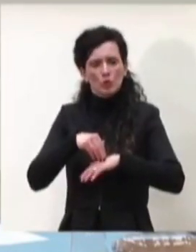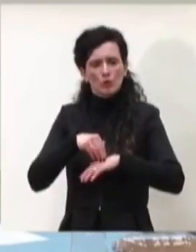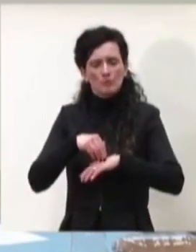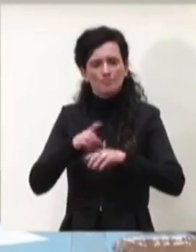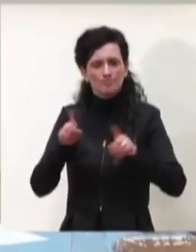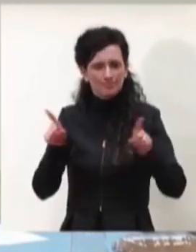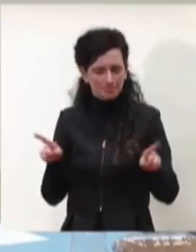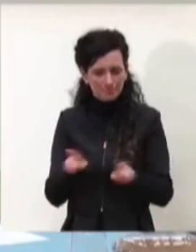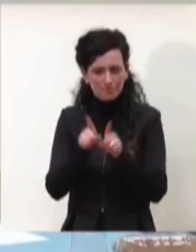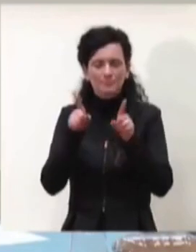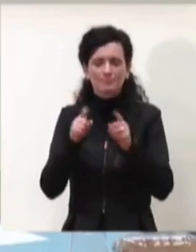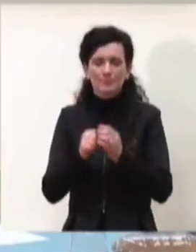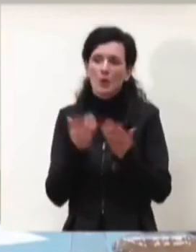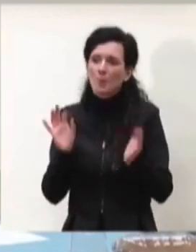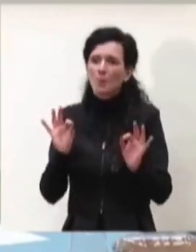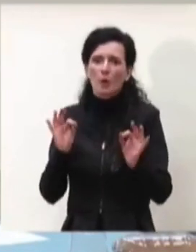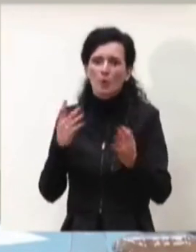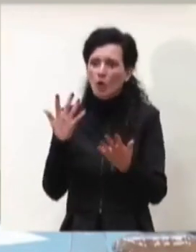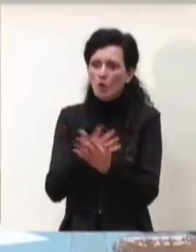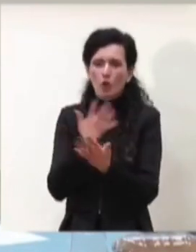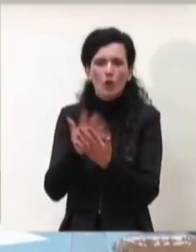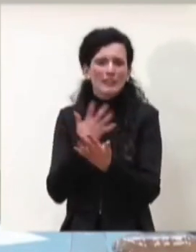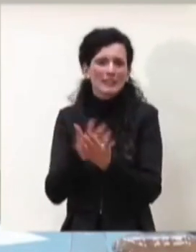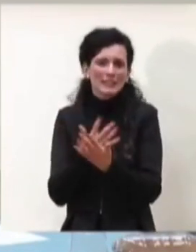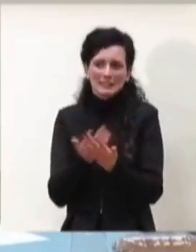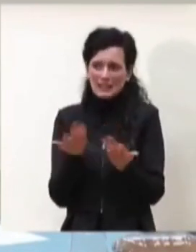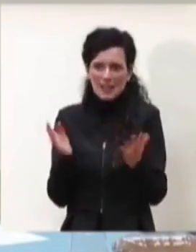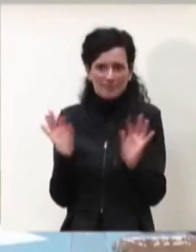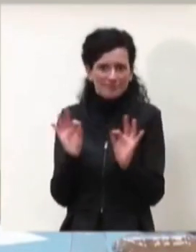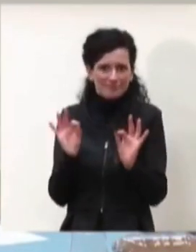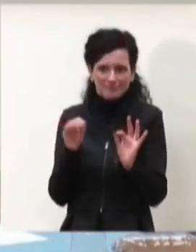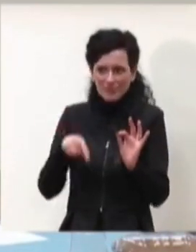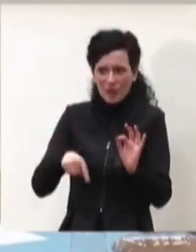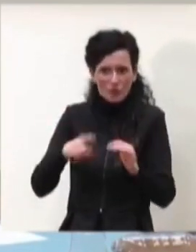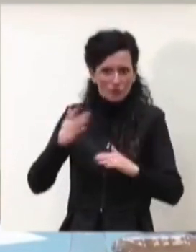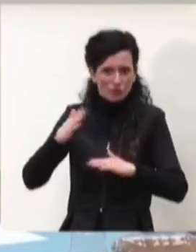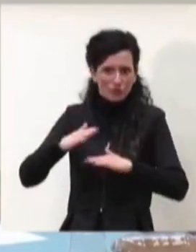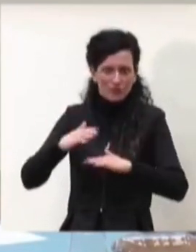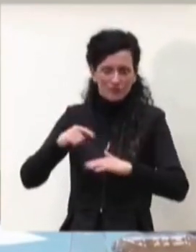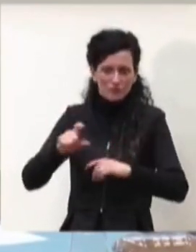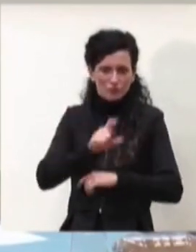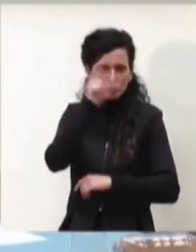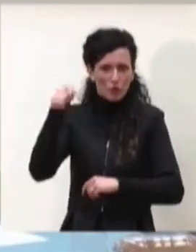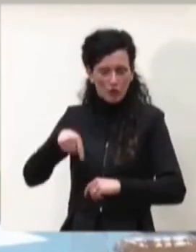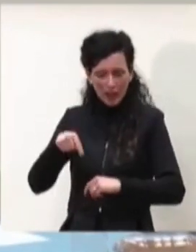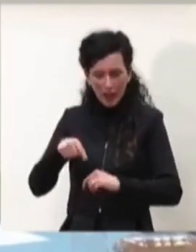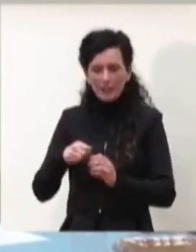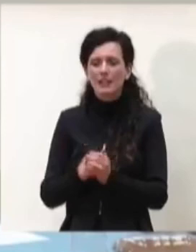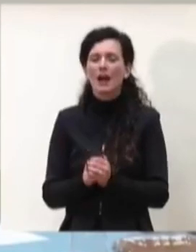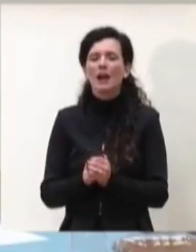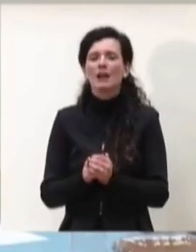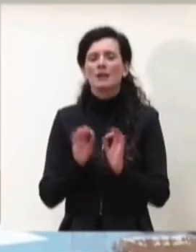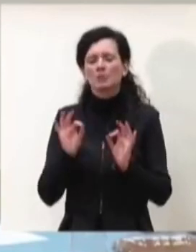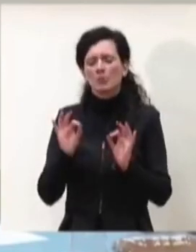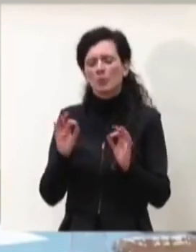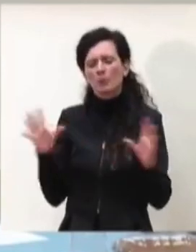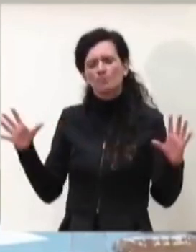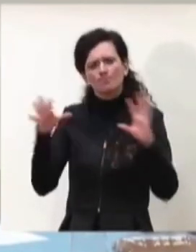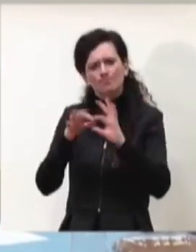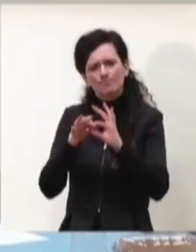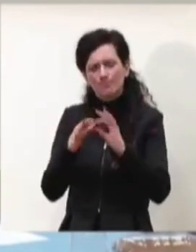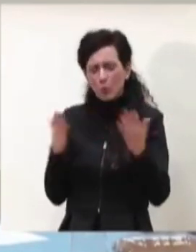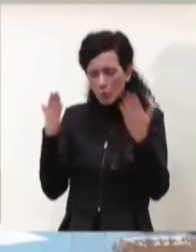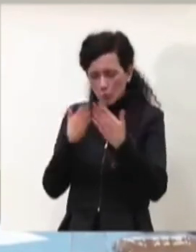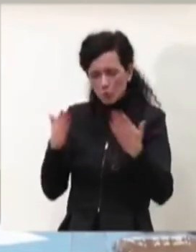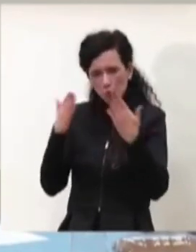fresche di giornata l'informazione che alcuni studi che sono stati condotti